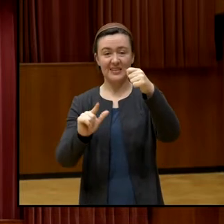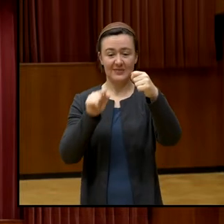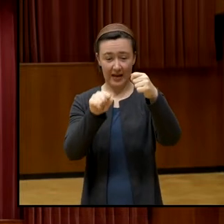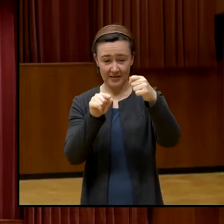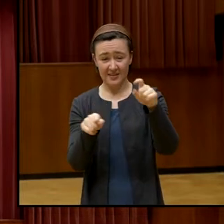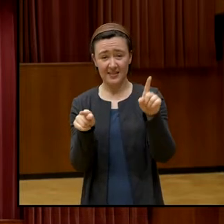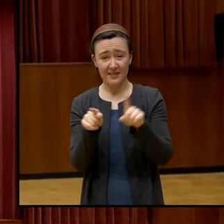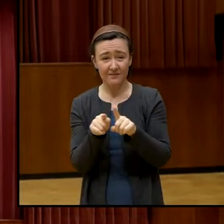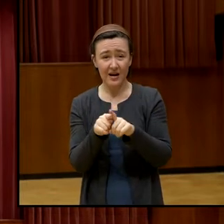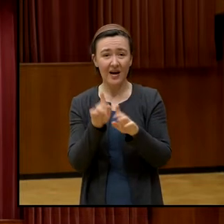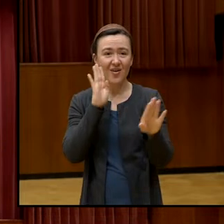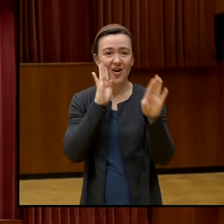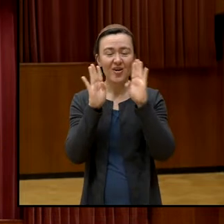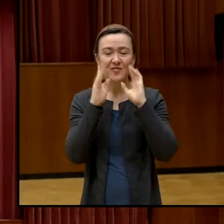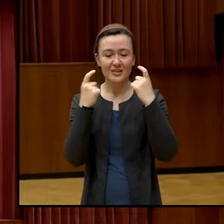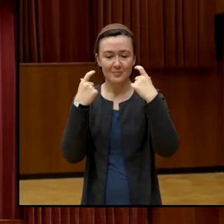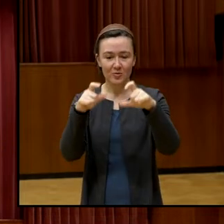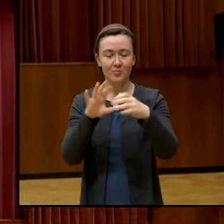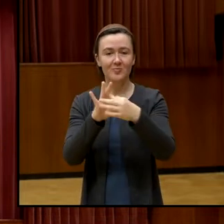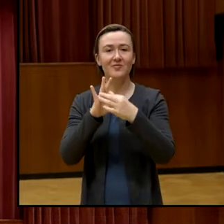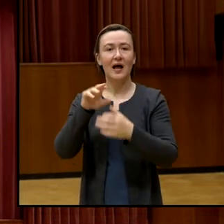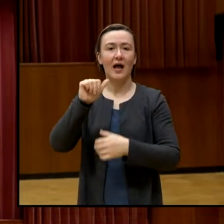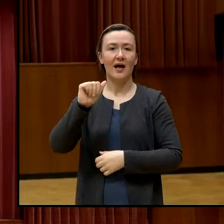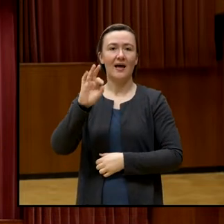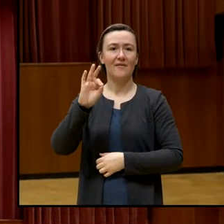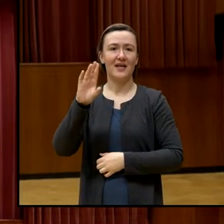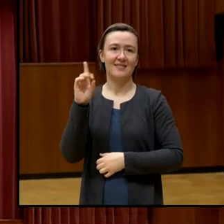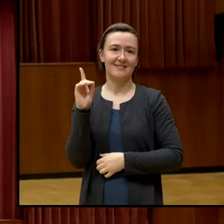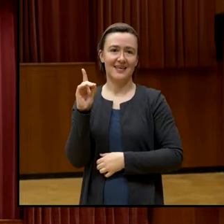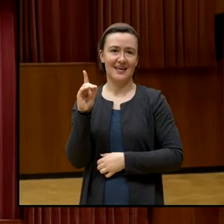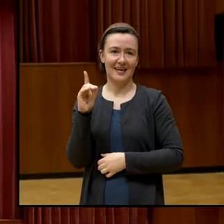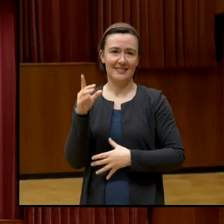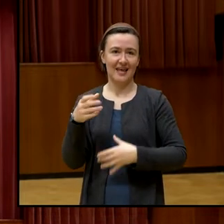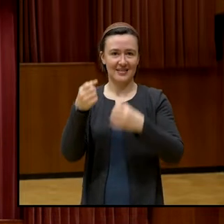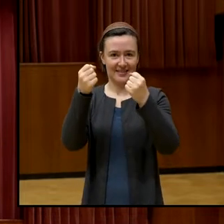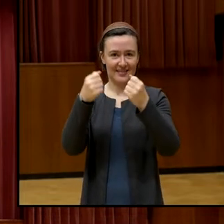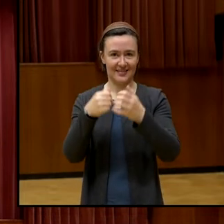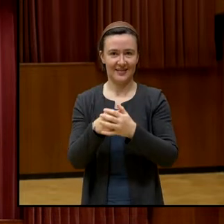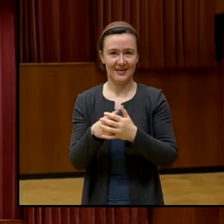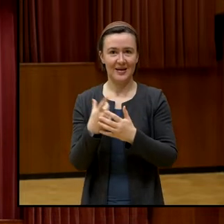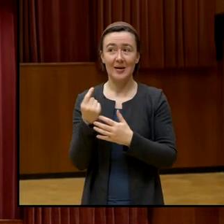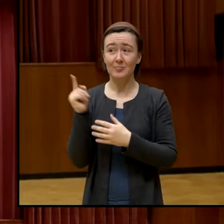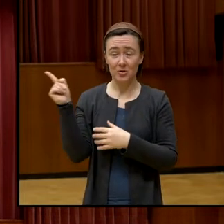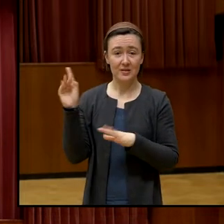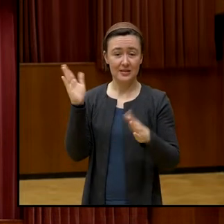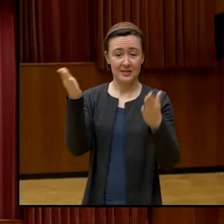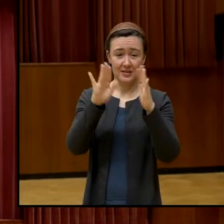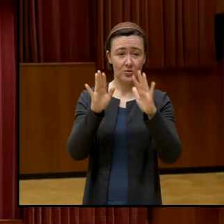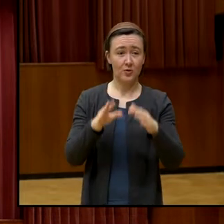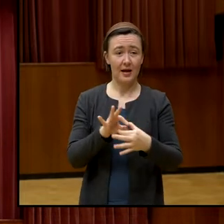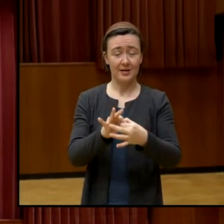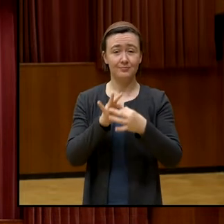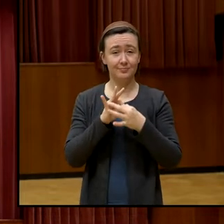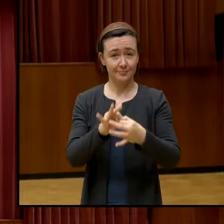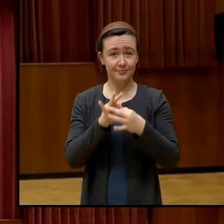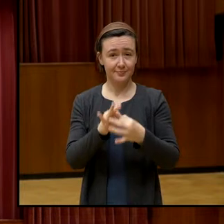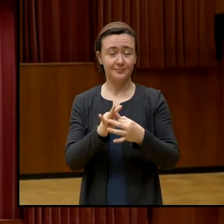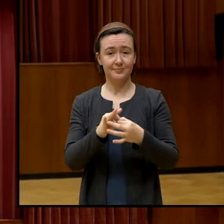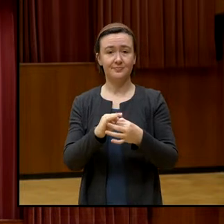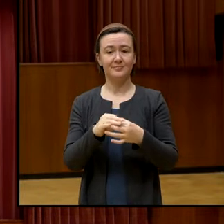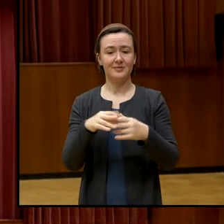der AfD Dresden. Also diese Collage entstand nicht in einer Aundersetzung mit der AfD. Das ist tatsächlich ein Zufall. Also